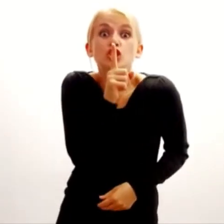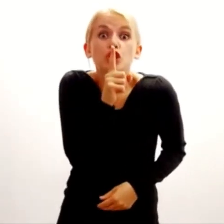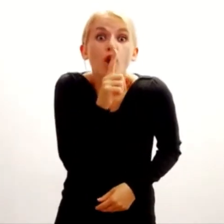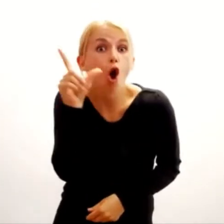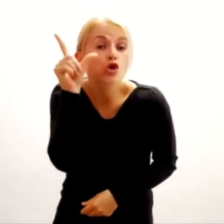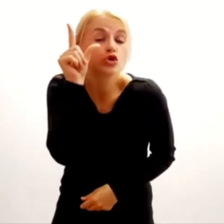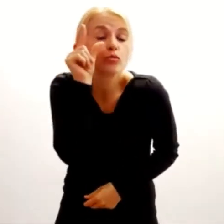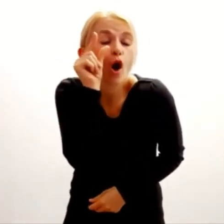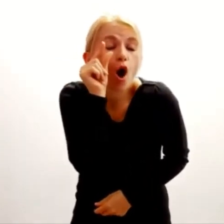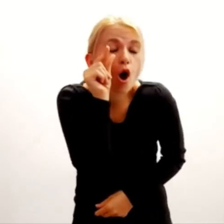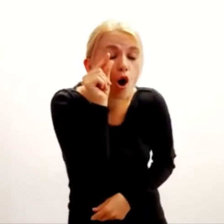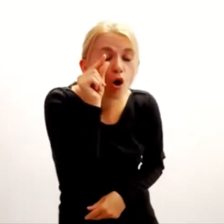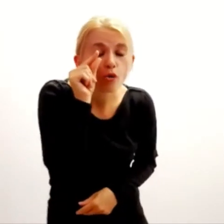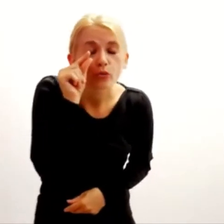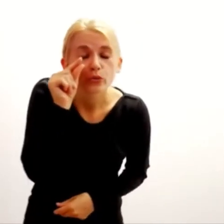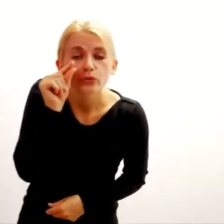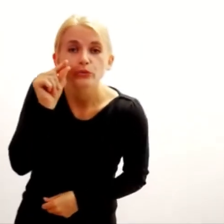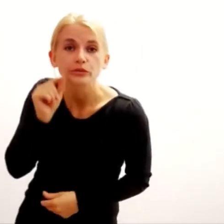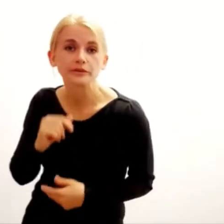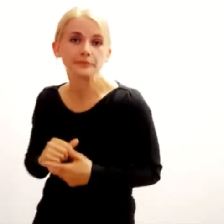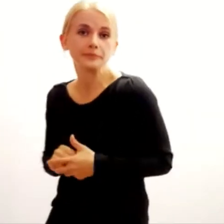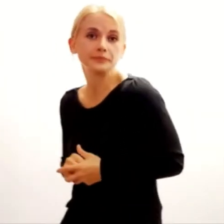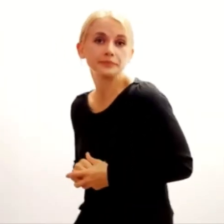Zwierzaki zasnęły w ciszy